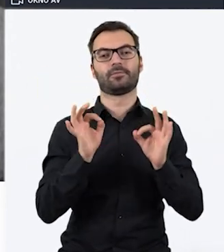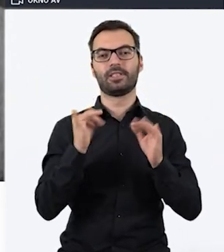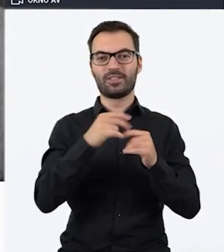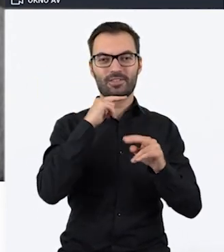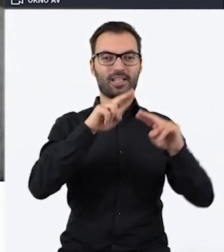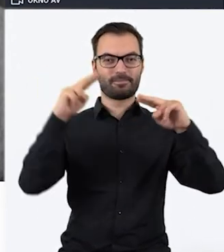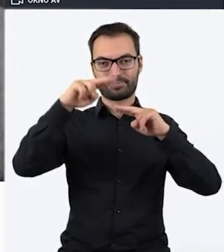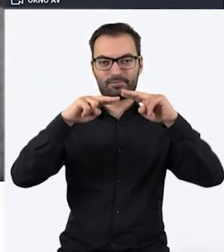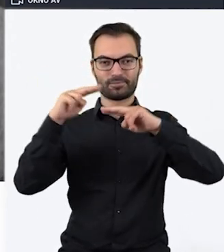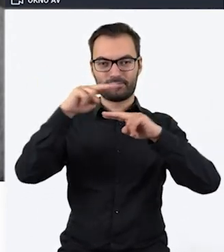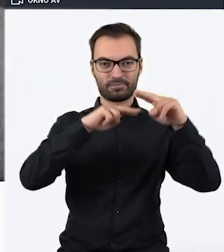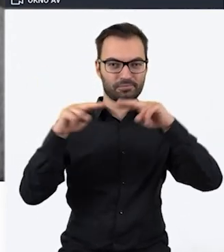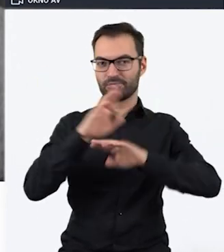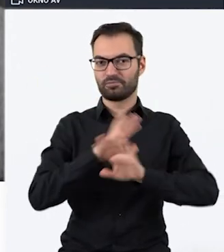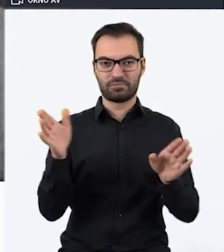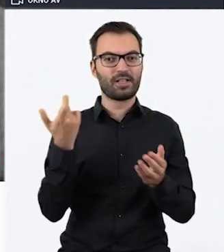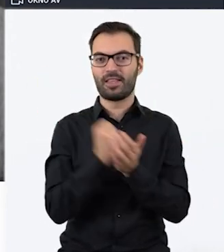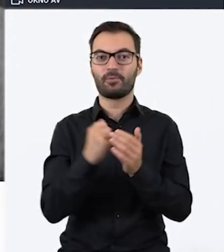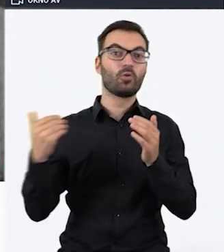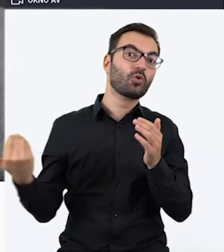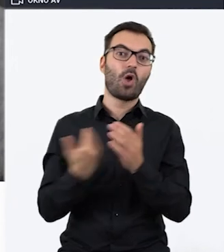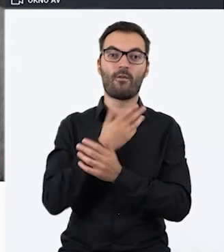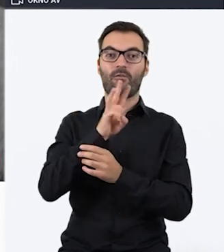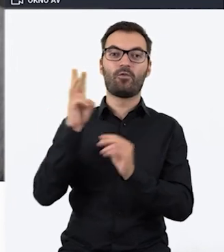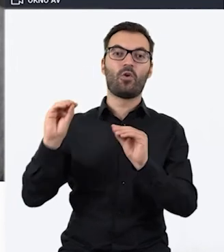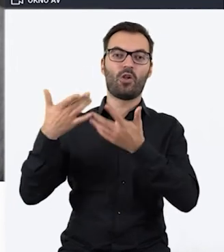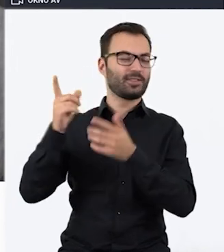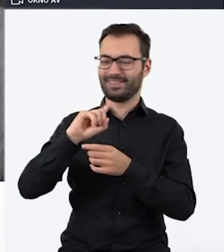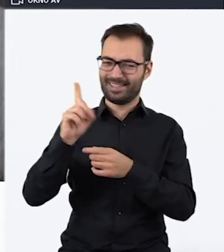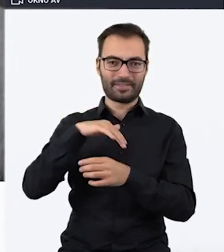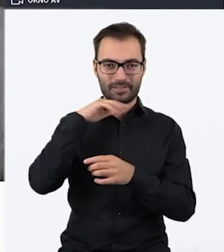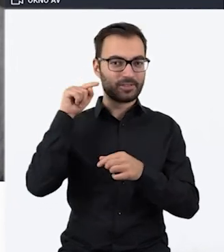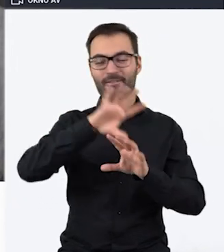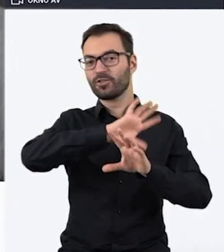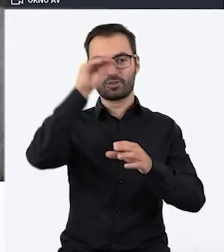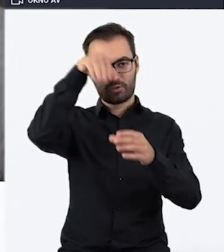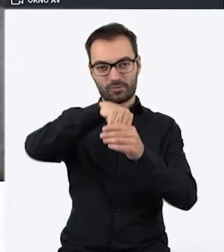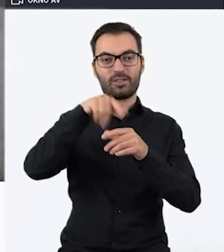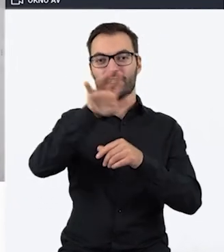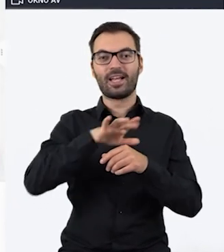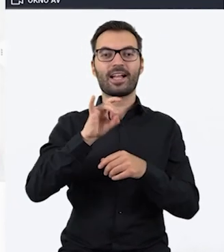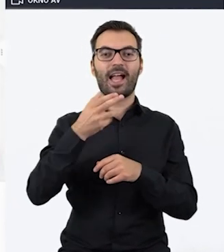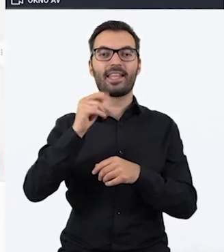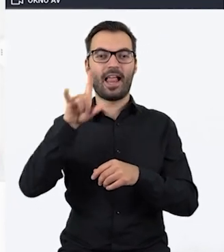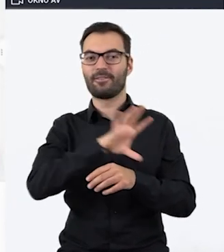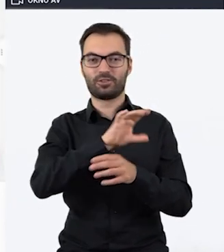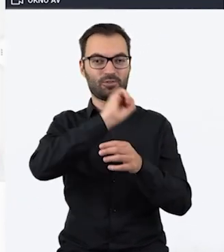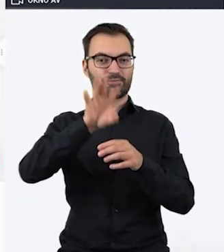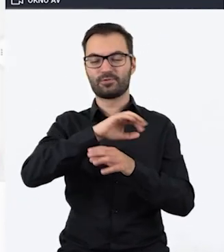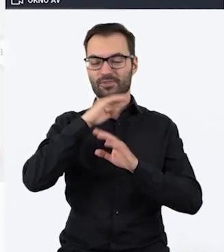elementy. Nie musimy otwierać nowego okna przeglądarki, tylko właśnie osadzamy puzzle w Geniali. No jak to zrobić?